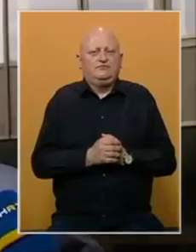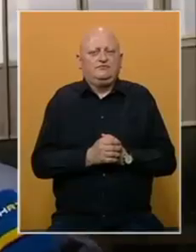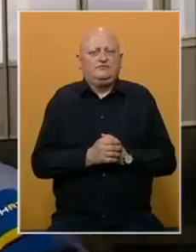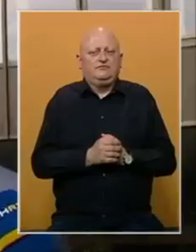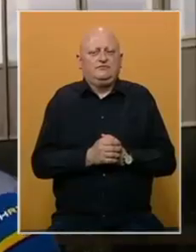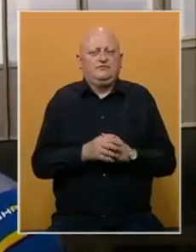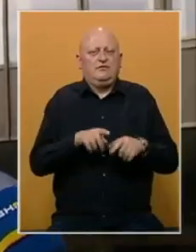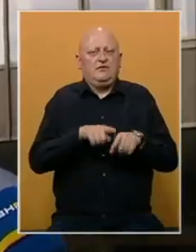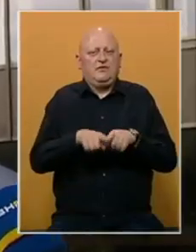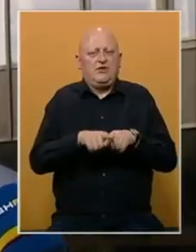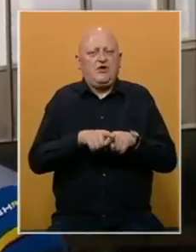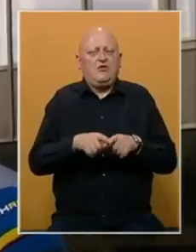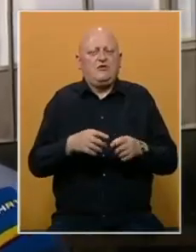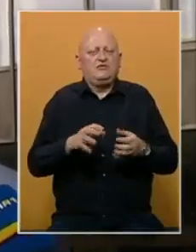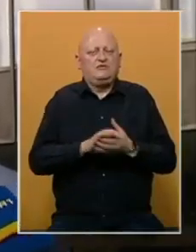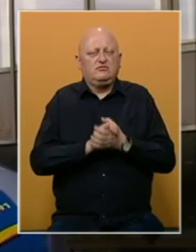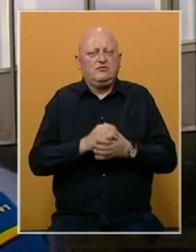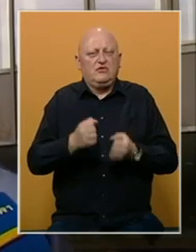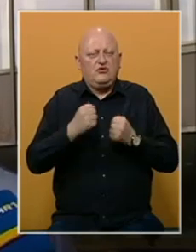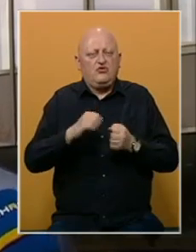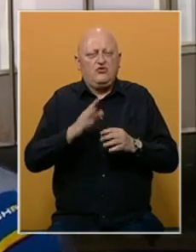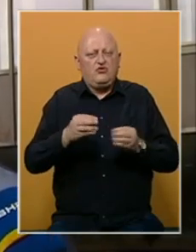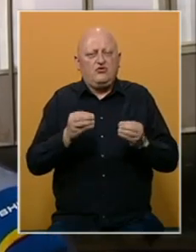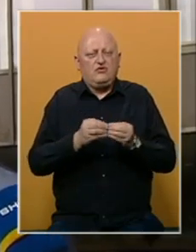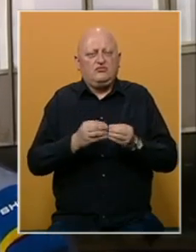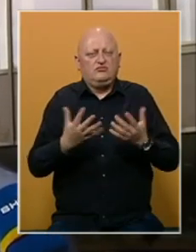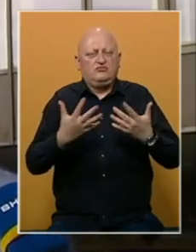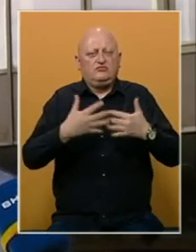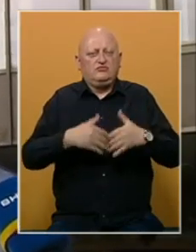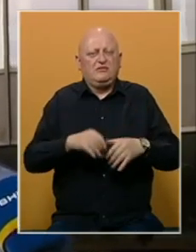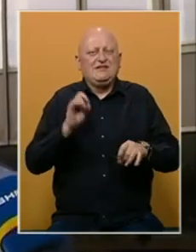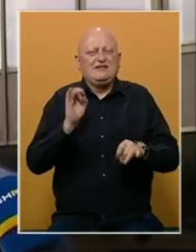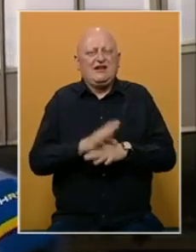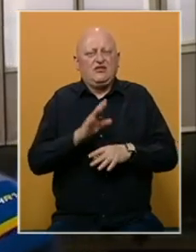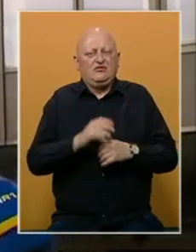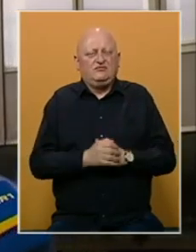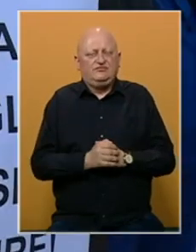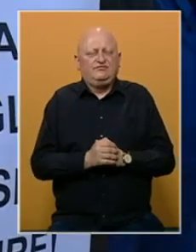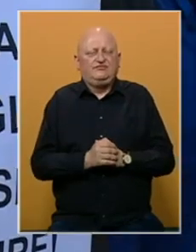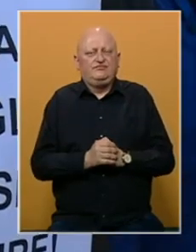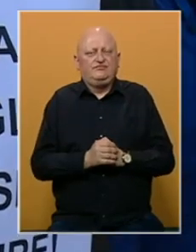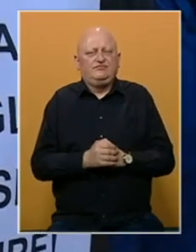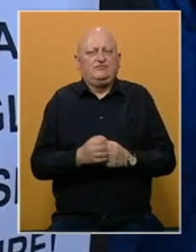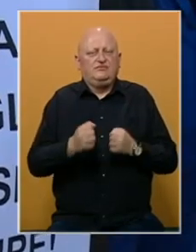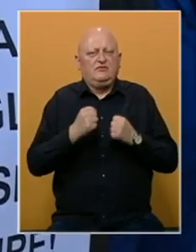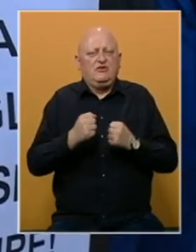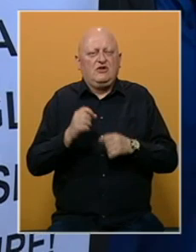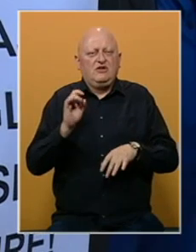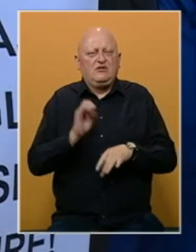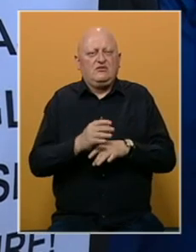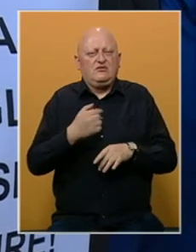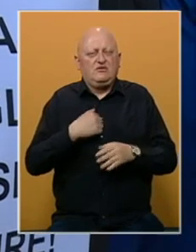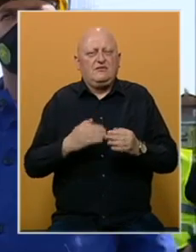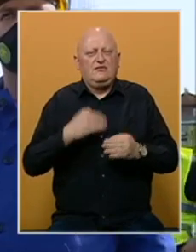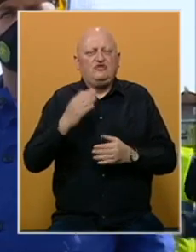Kolege komrati iz rudnika Uglja u sastavu koncerna, sretno! Sretno! Rudarsko sretno danas je